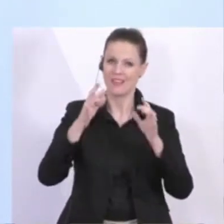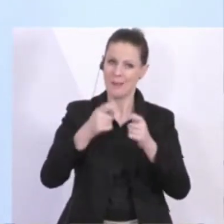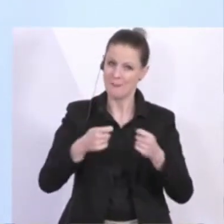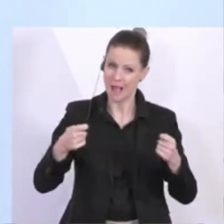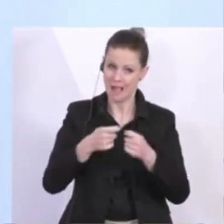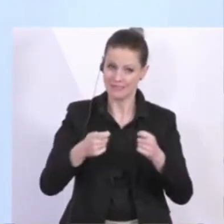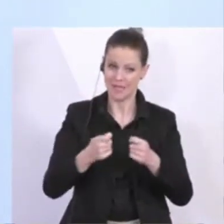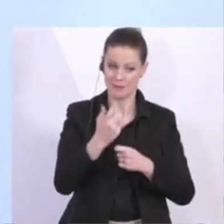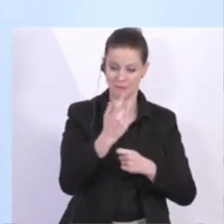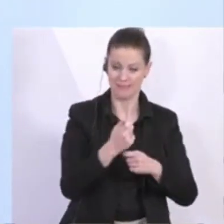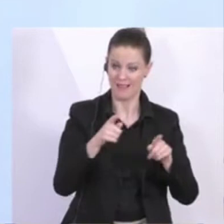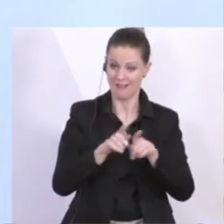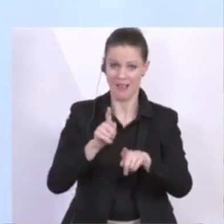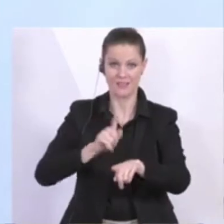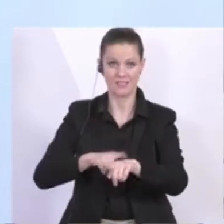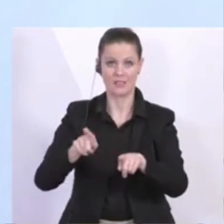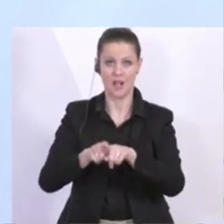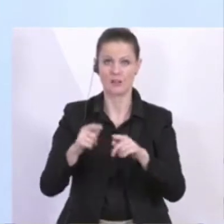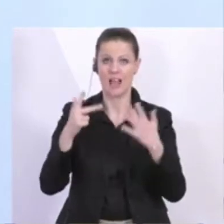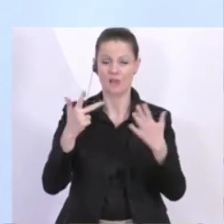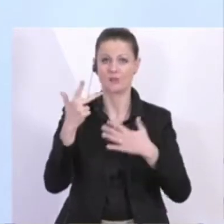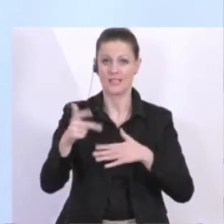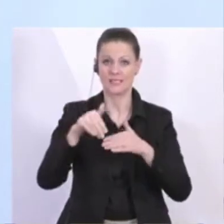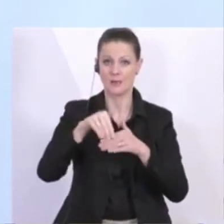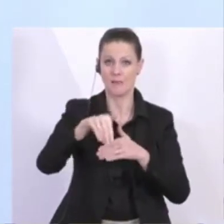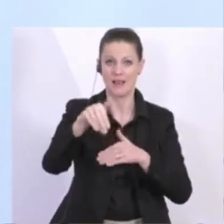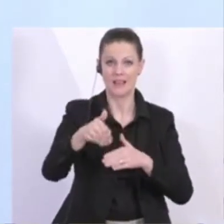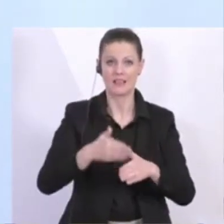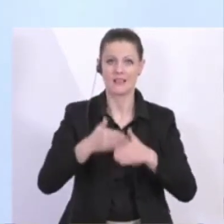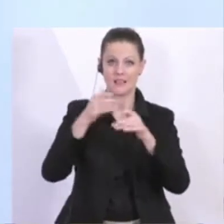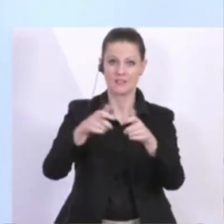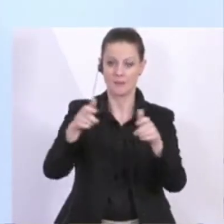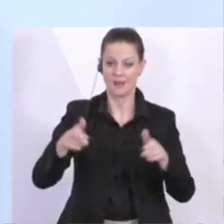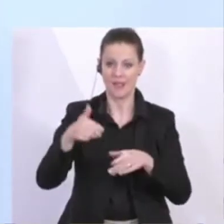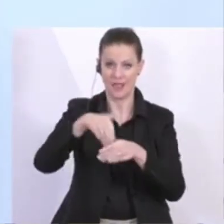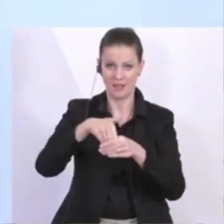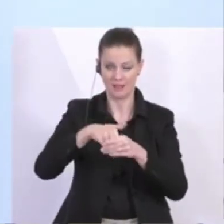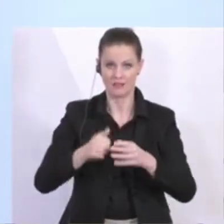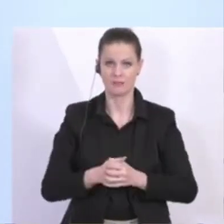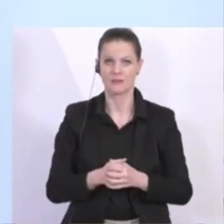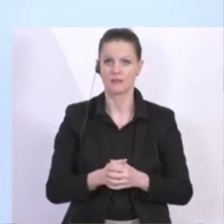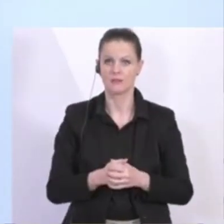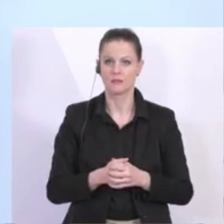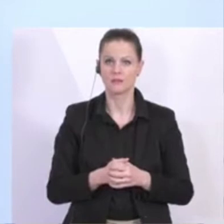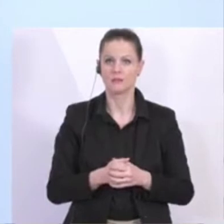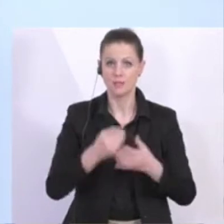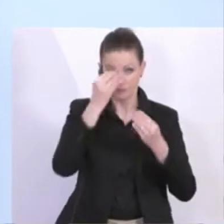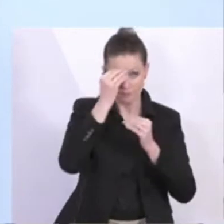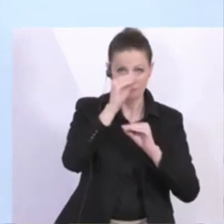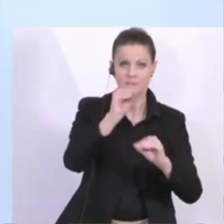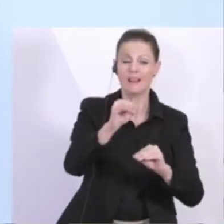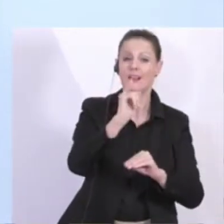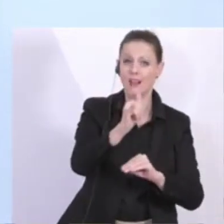38 Milliarden Hilfspaket angekündigt. Was zählt, ist aber nicht, was angekündigt wird,